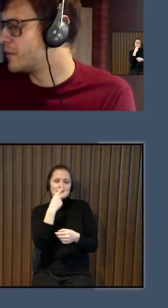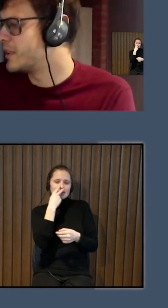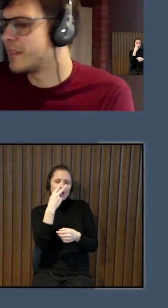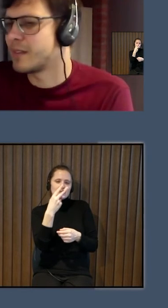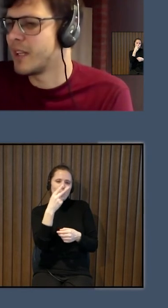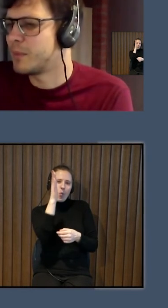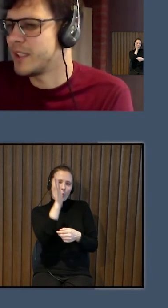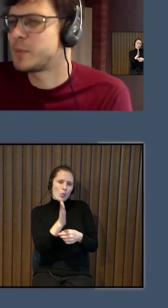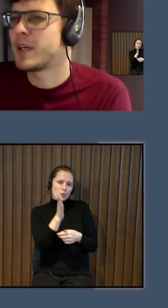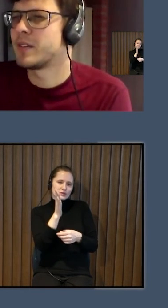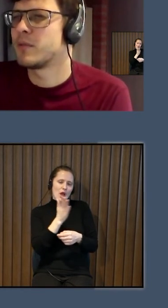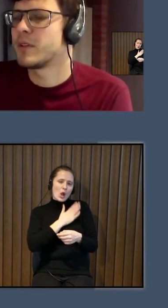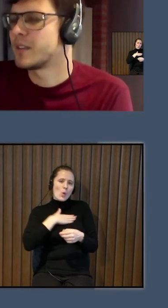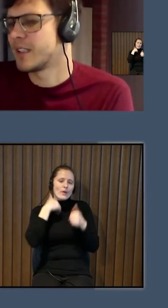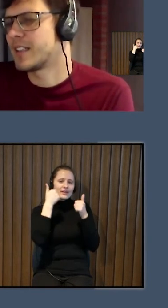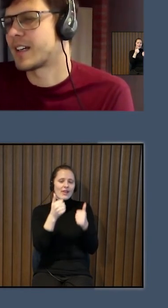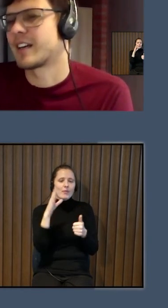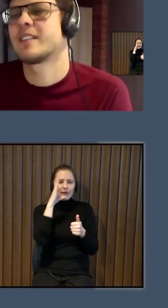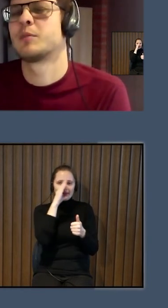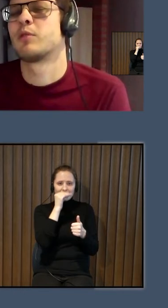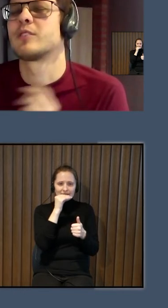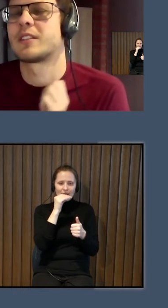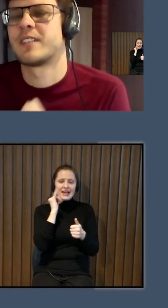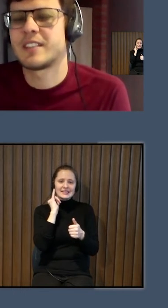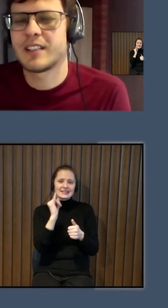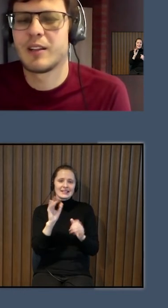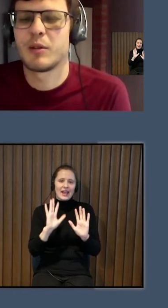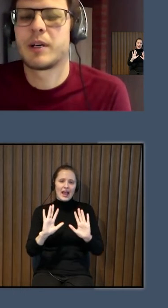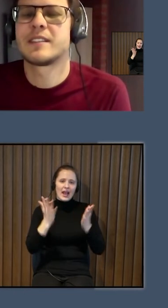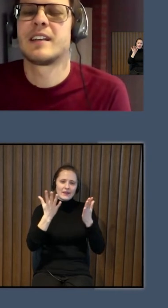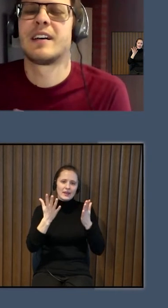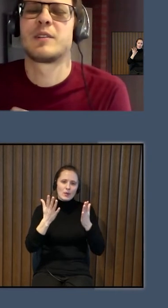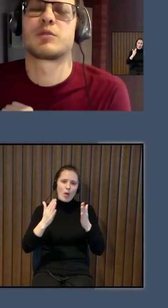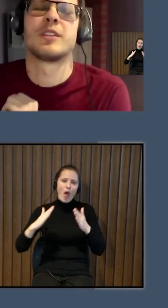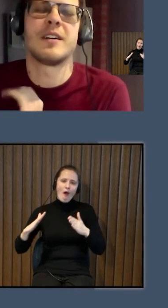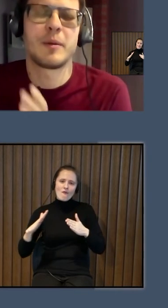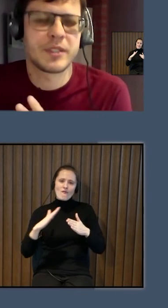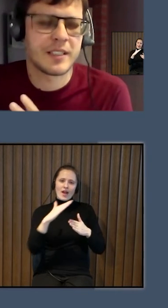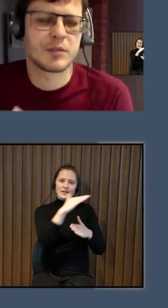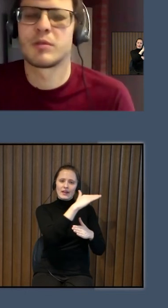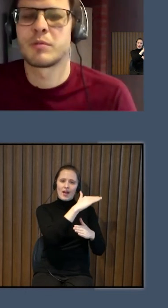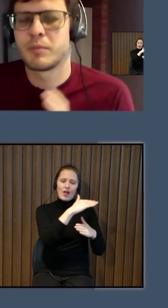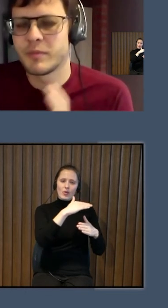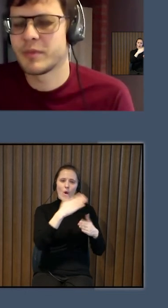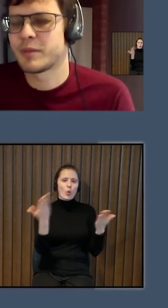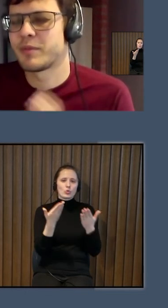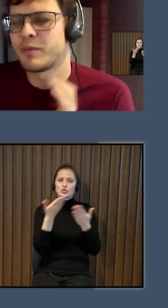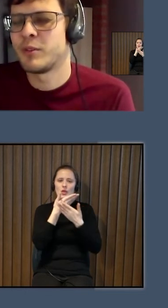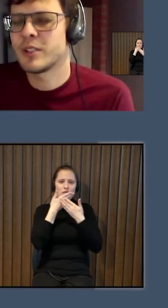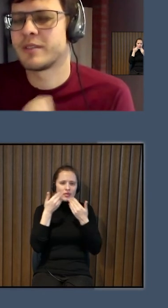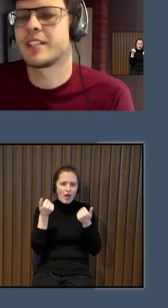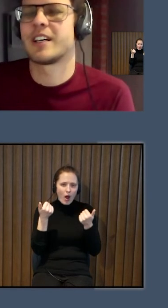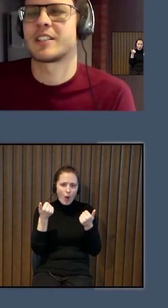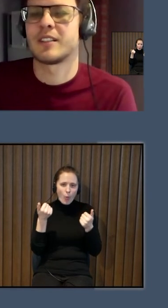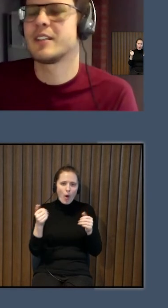laba iespēja sliktākā gadījumā uzlikt vertikālo pacēlāju, kurš nav apsakts, kuru ir